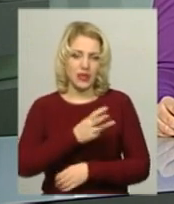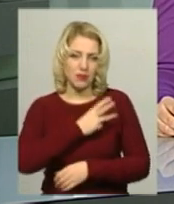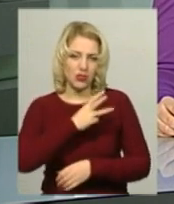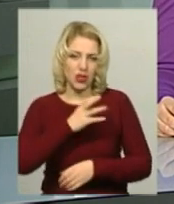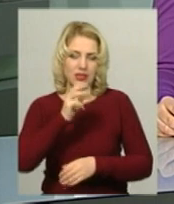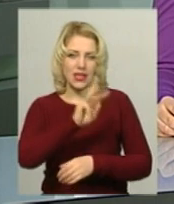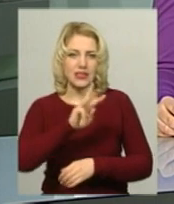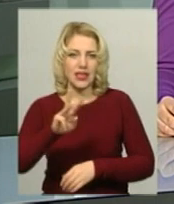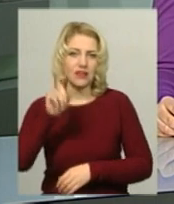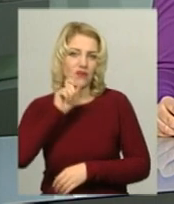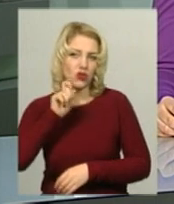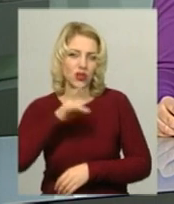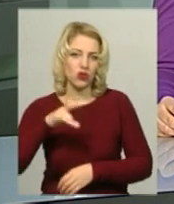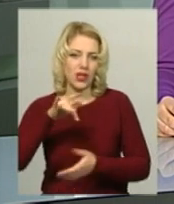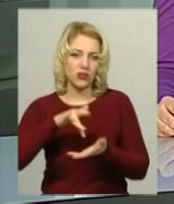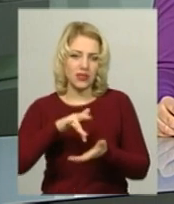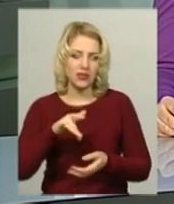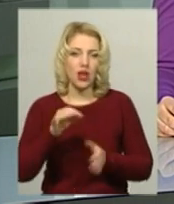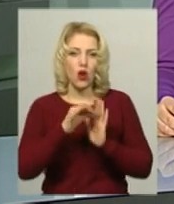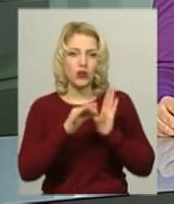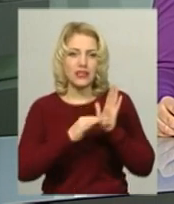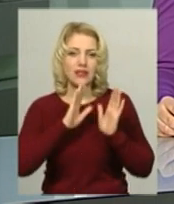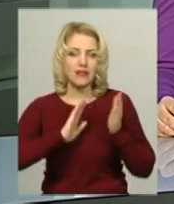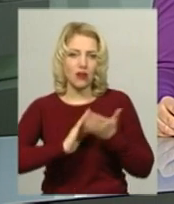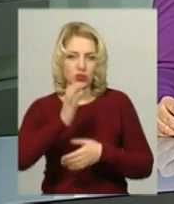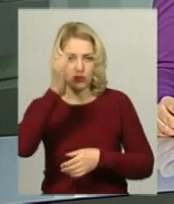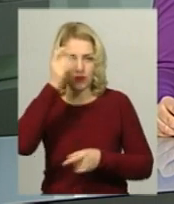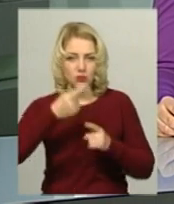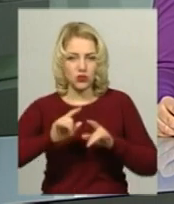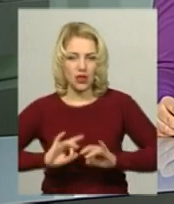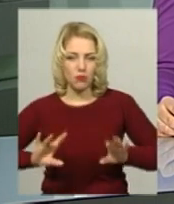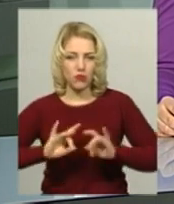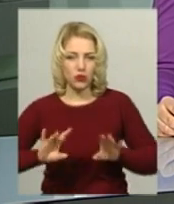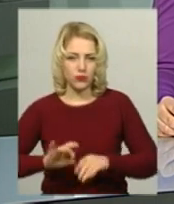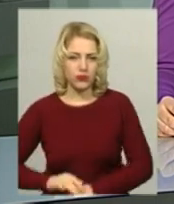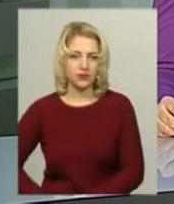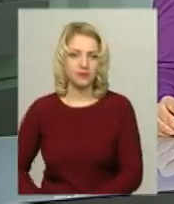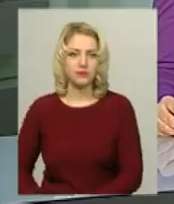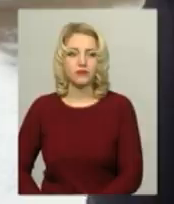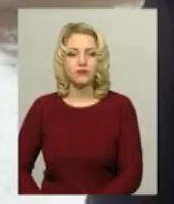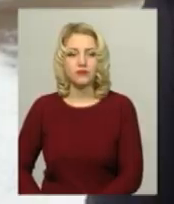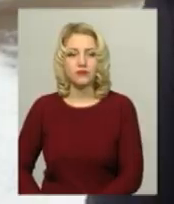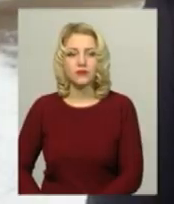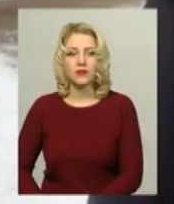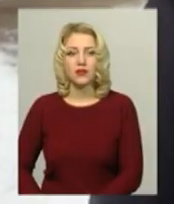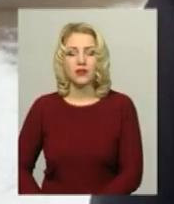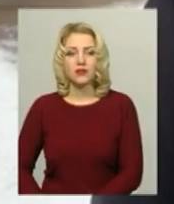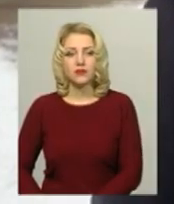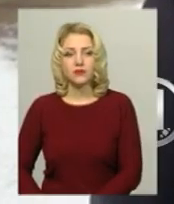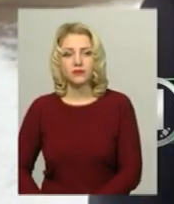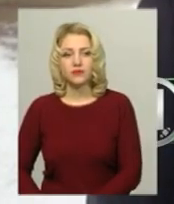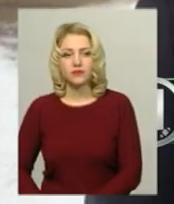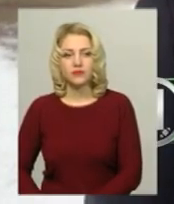Вінницького регіонального центру оцінювання якості освіти. Про це повідомила його методист Ірина Ковальчук. Формат тестових